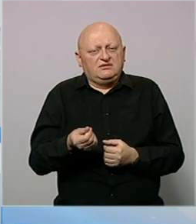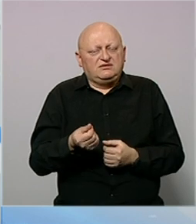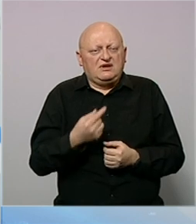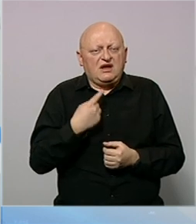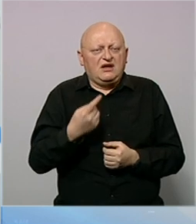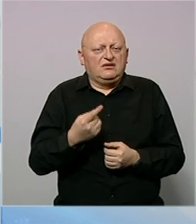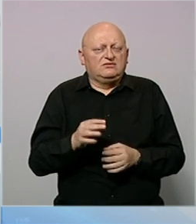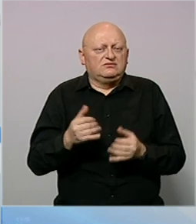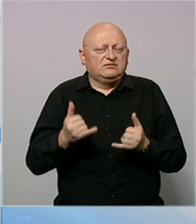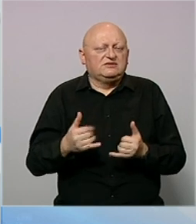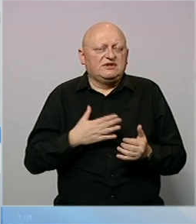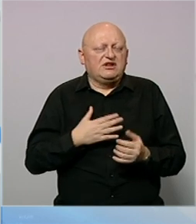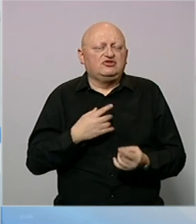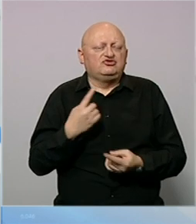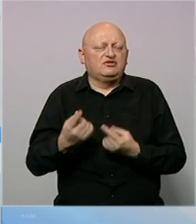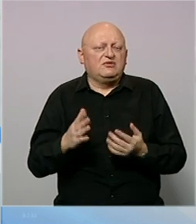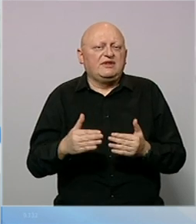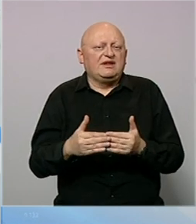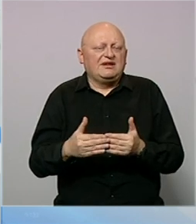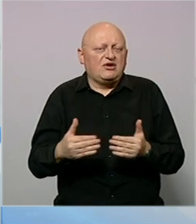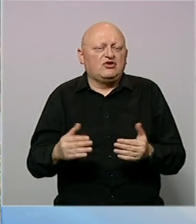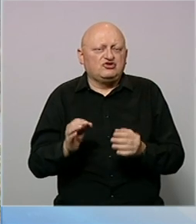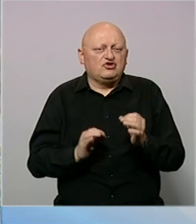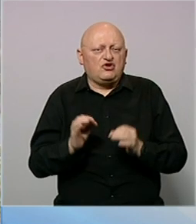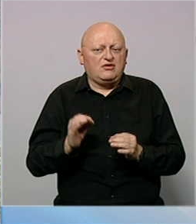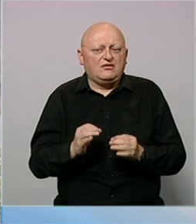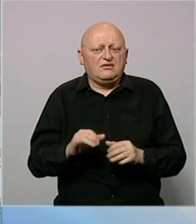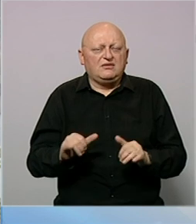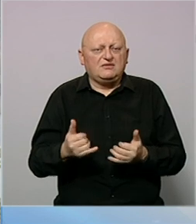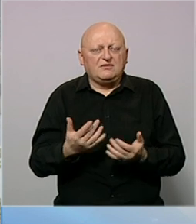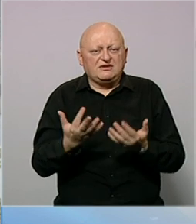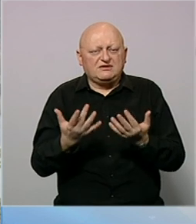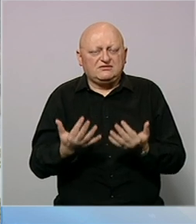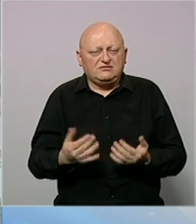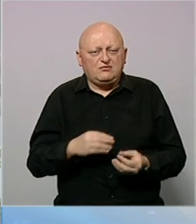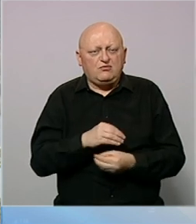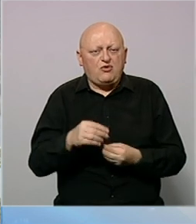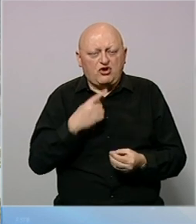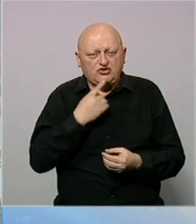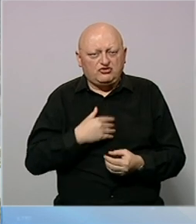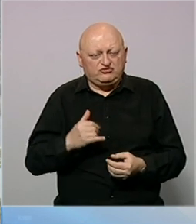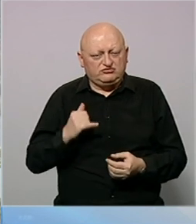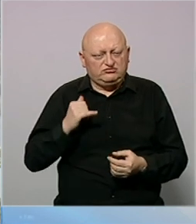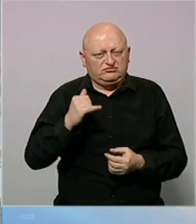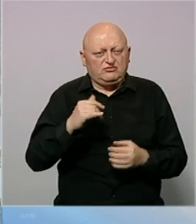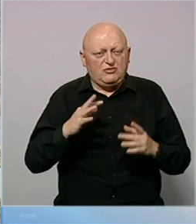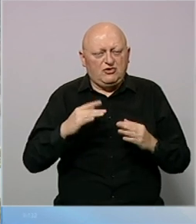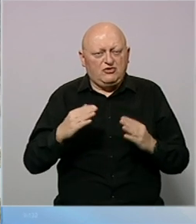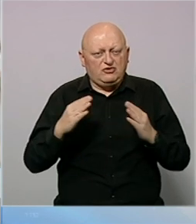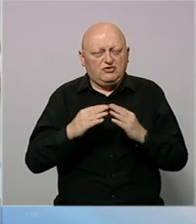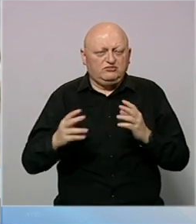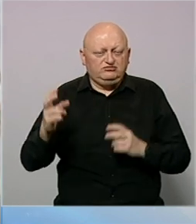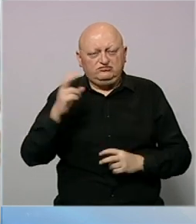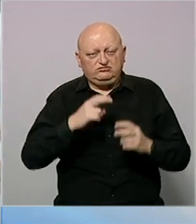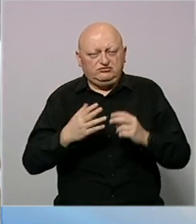što se kaže, danas su uslove u nekih granicama normale. Jednostavnom računicom porodica koja želi da odmor provede na nekoj od domaćih